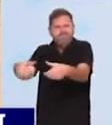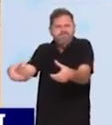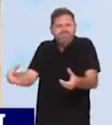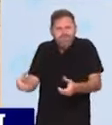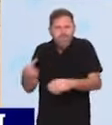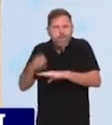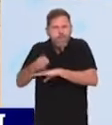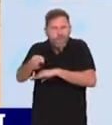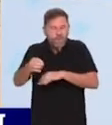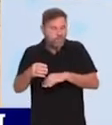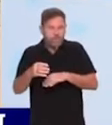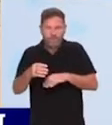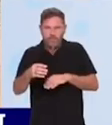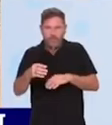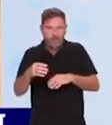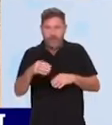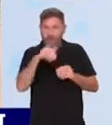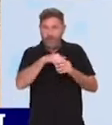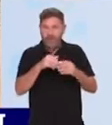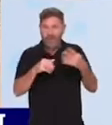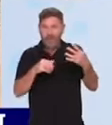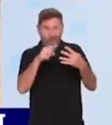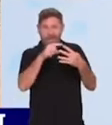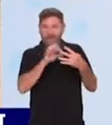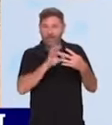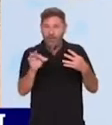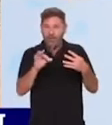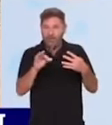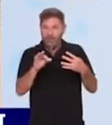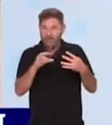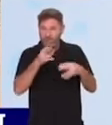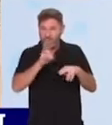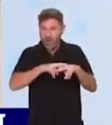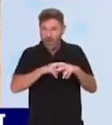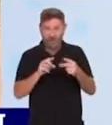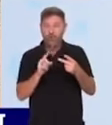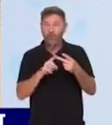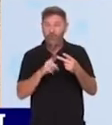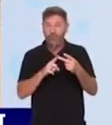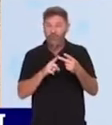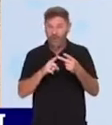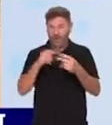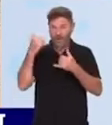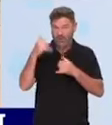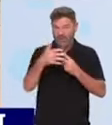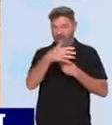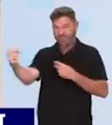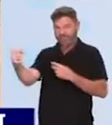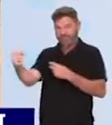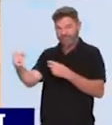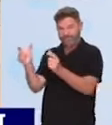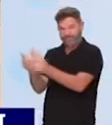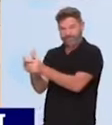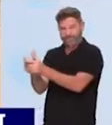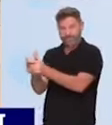ressortissant français qui a été tué, un autre est aujourd'hui aux mains des autorités algériennes, vous avez le